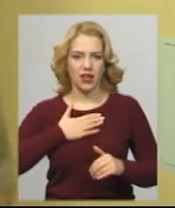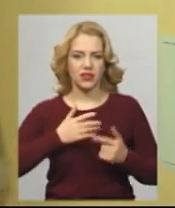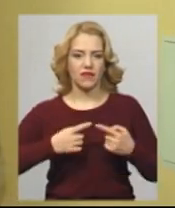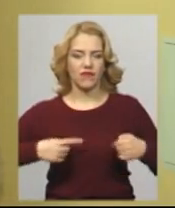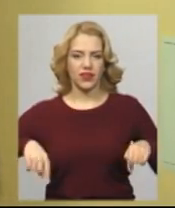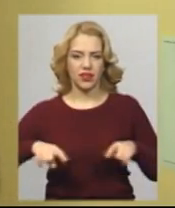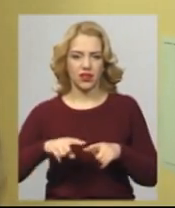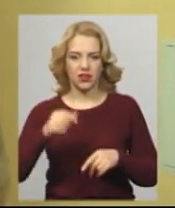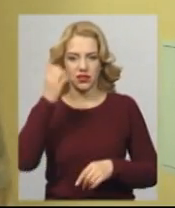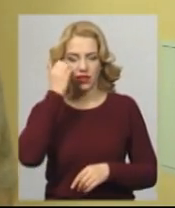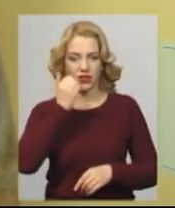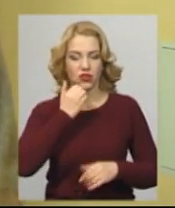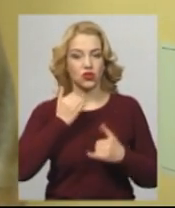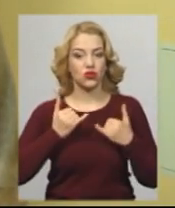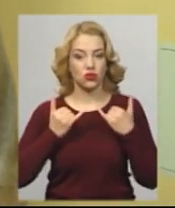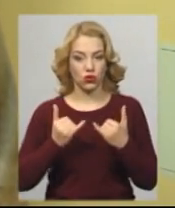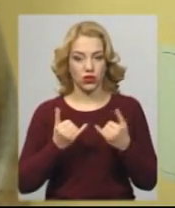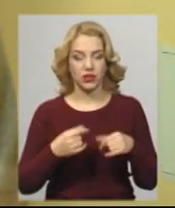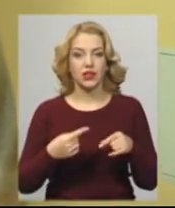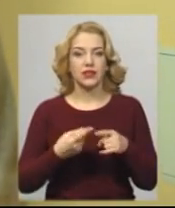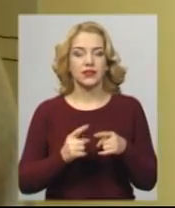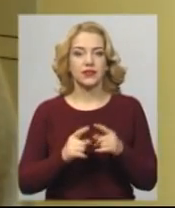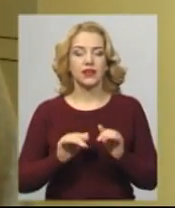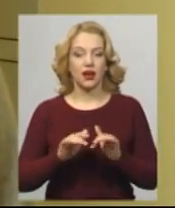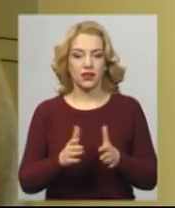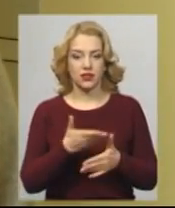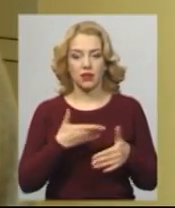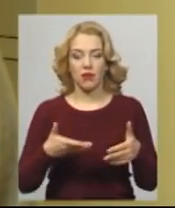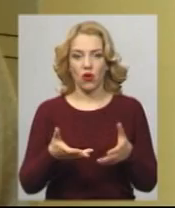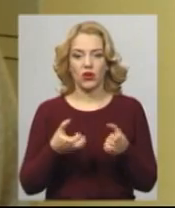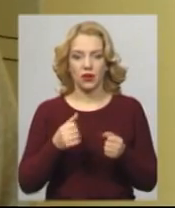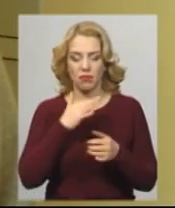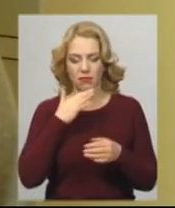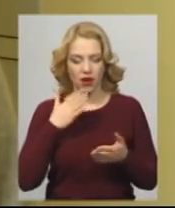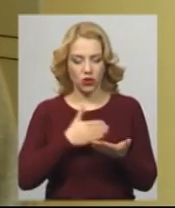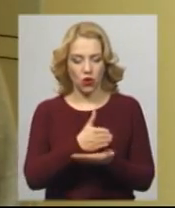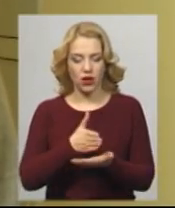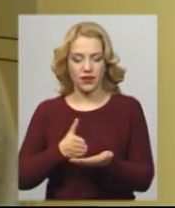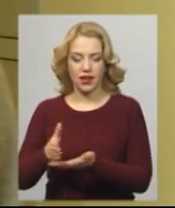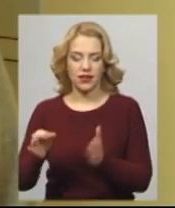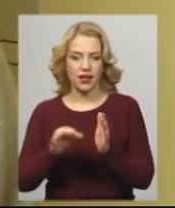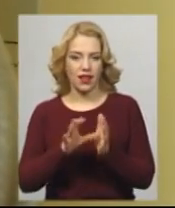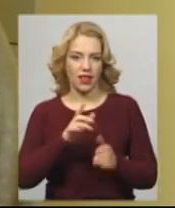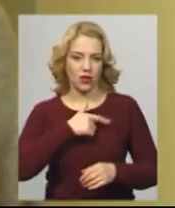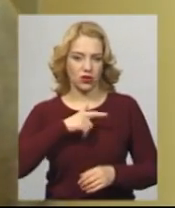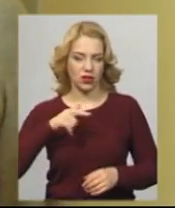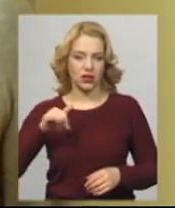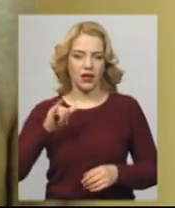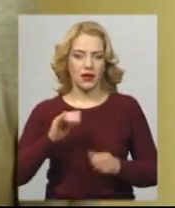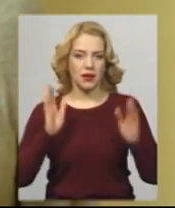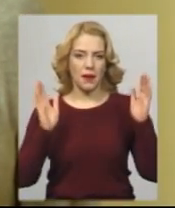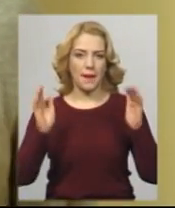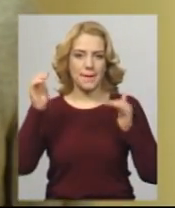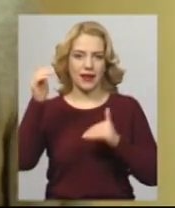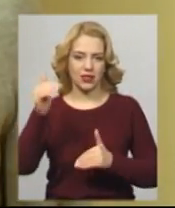завдячуючи саме цій акції ми отримали багатоканальний електрокардіограф і монітор пацієнта. Тобто це ті